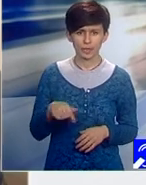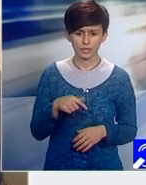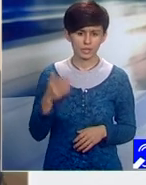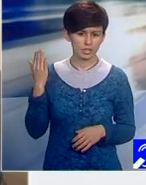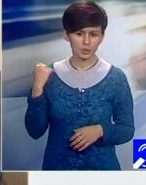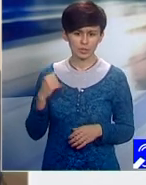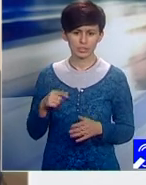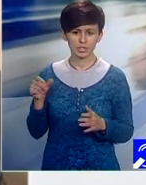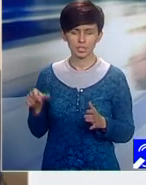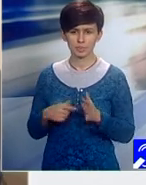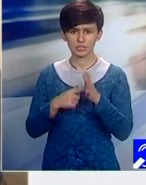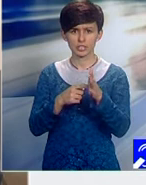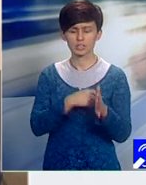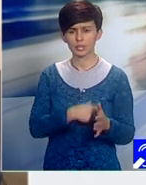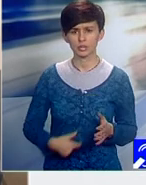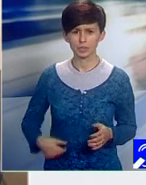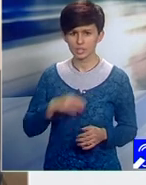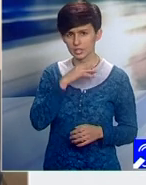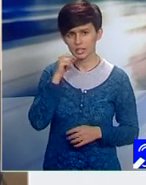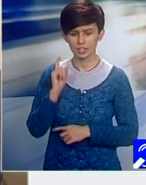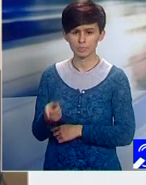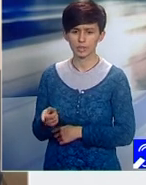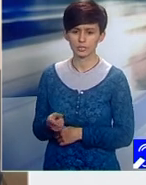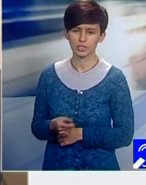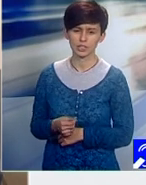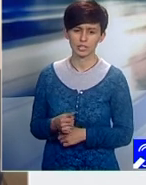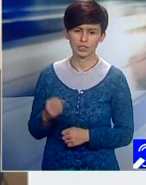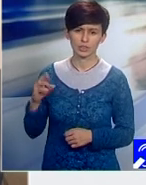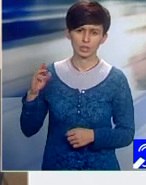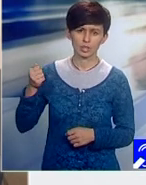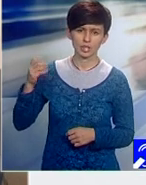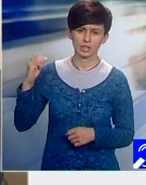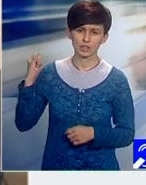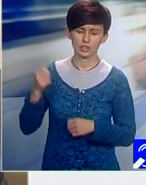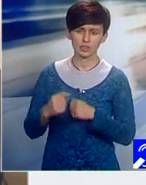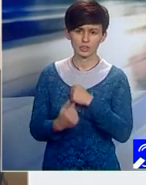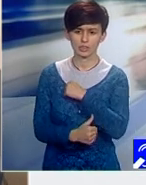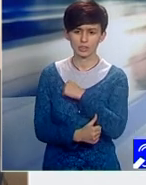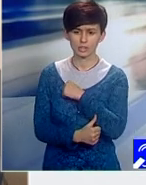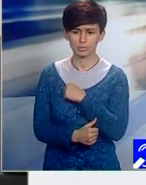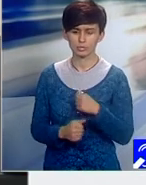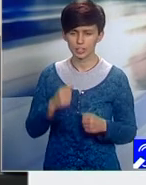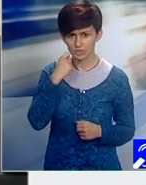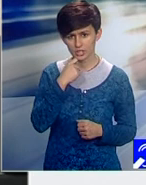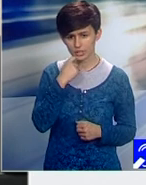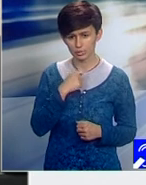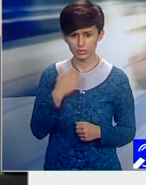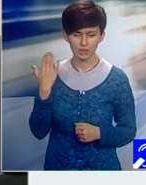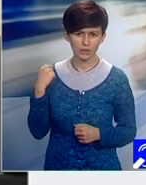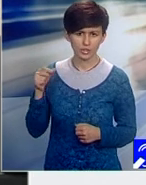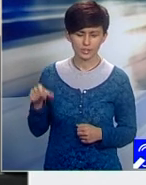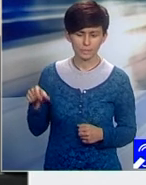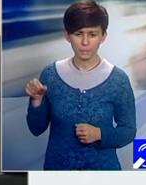primăriilor din Alba, din Oradia, din Târgu Mureș, din Cluj, bineînțeles. Am avut parte și de prezența